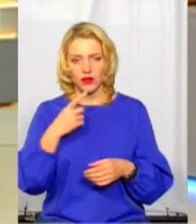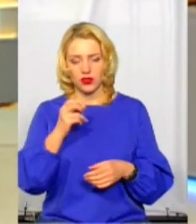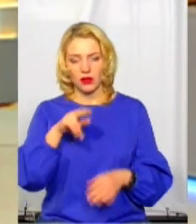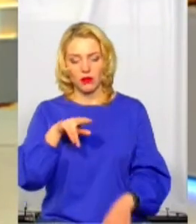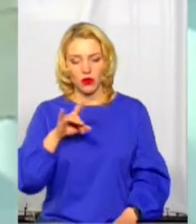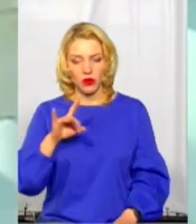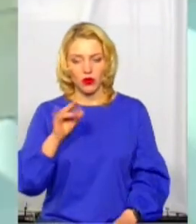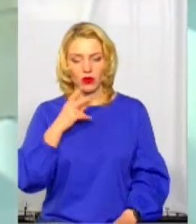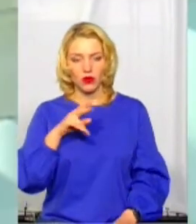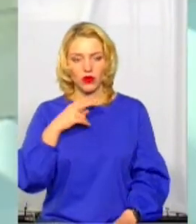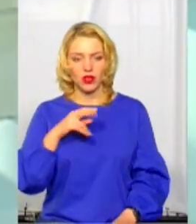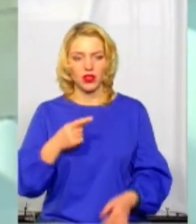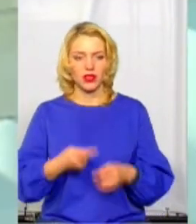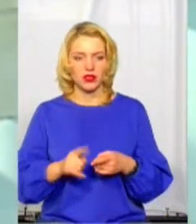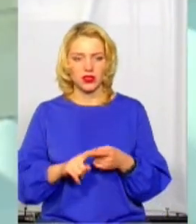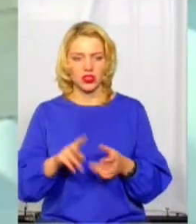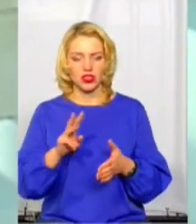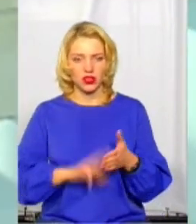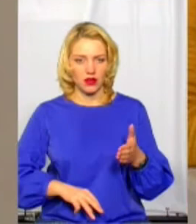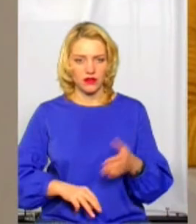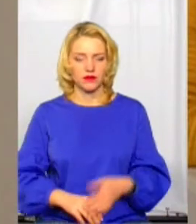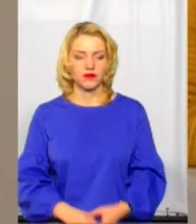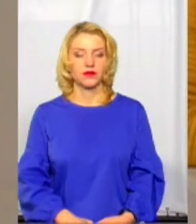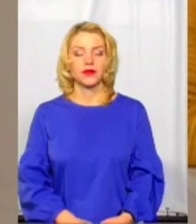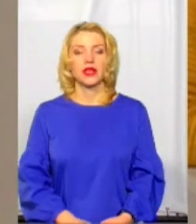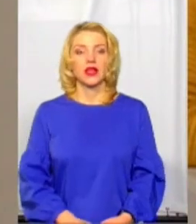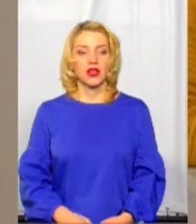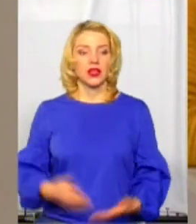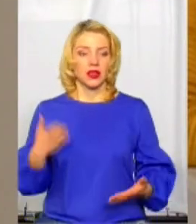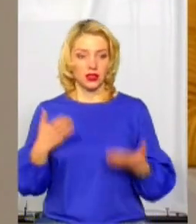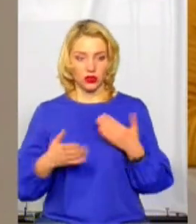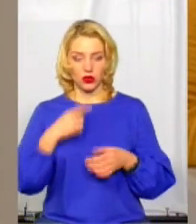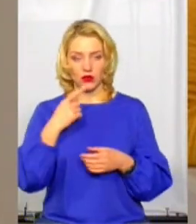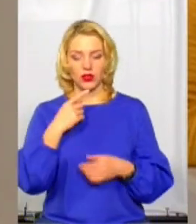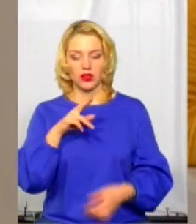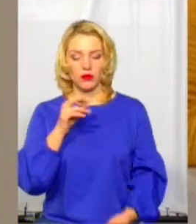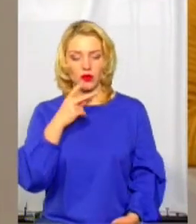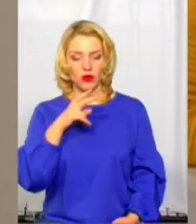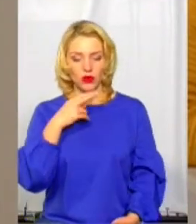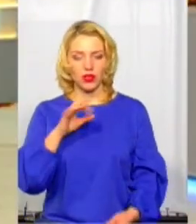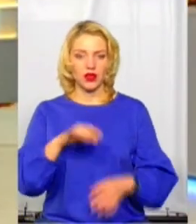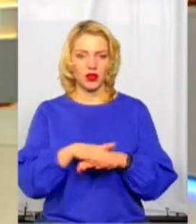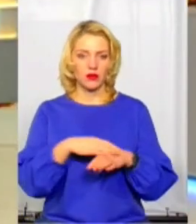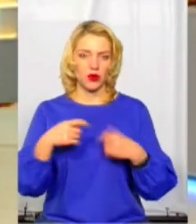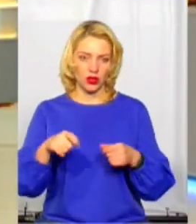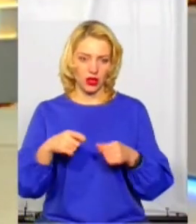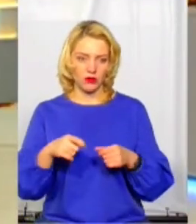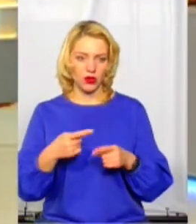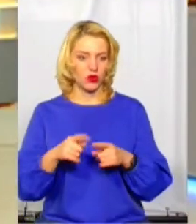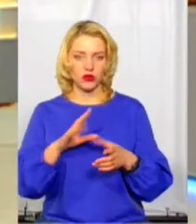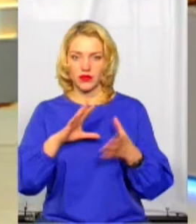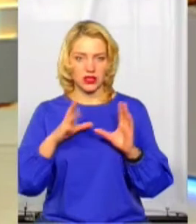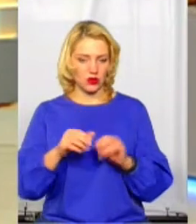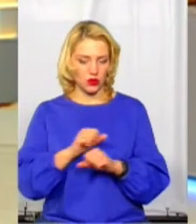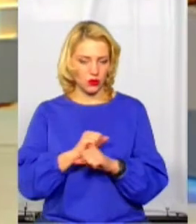куріння, то відповідно це штраф. От якщо ще говорити про куріння і про різдвяний ярмарок, курити не можна в